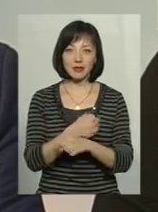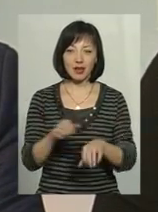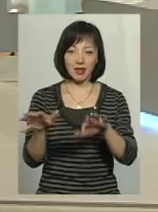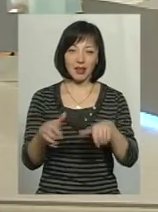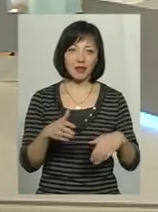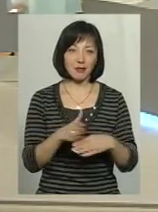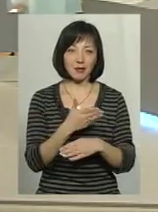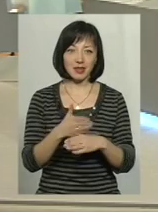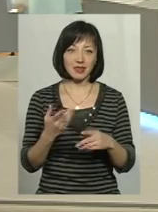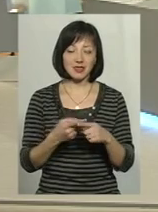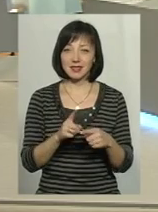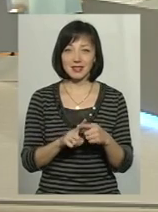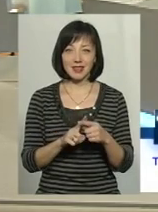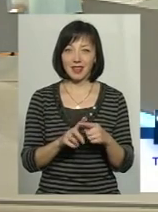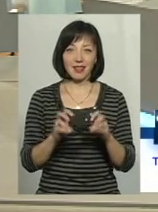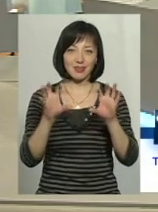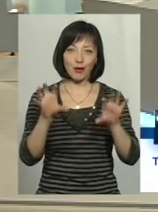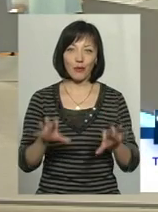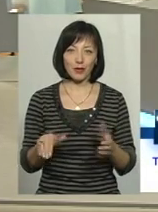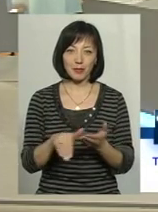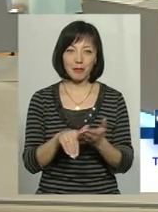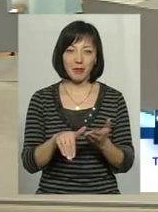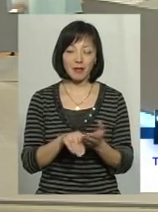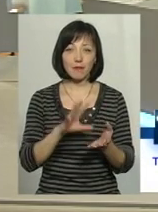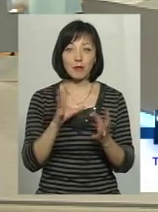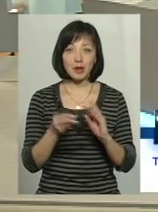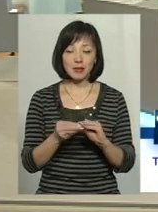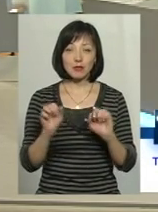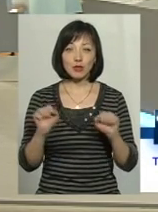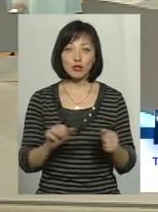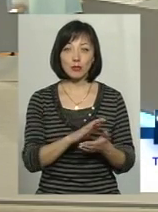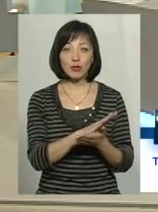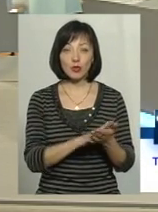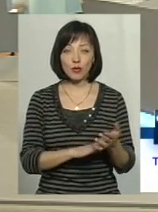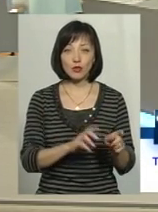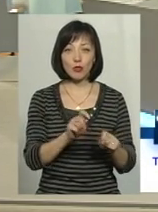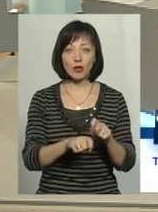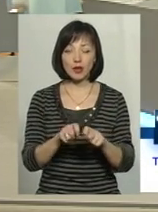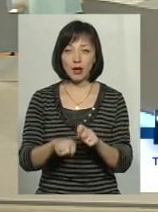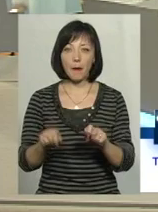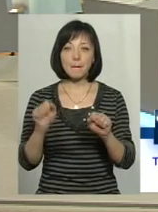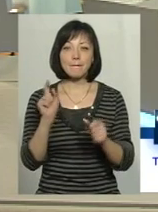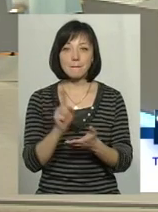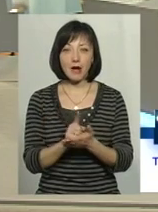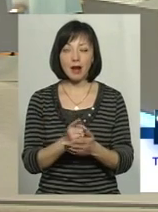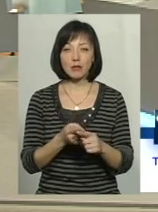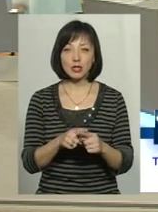Це теж незаконний метод. Тому, в принципі, ми можемо продовжувати моніторити. ми маємо це робити. І ми маємо не